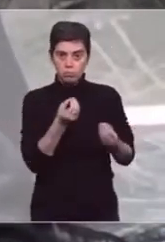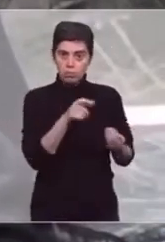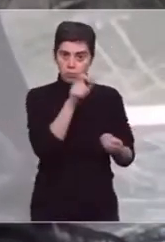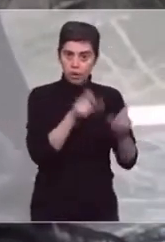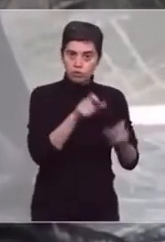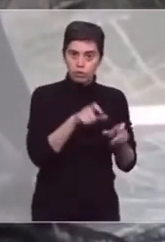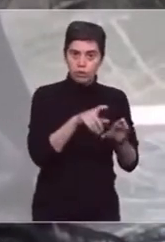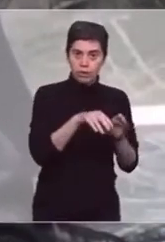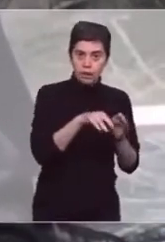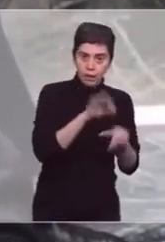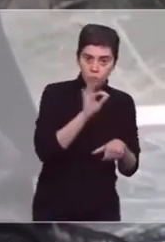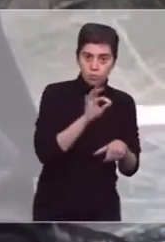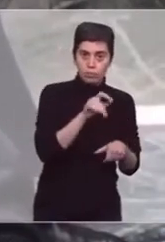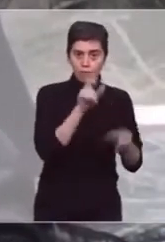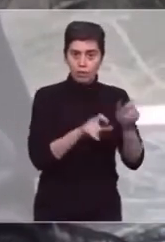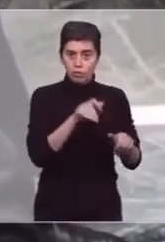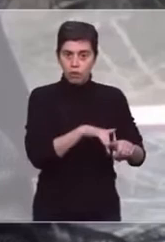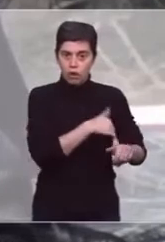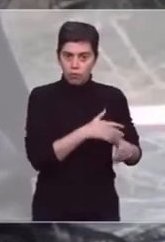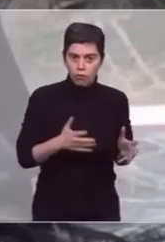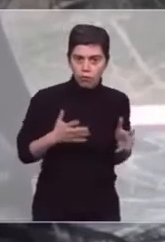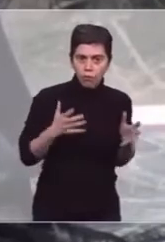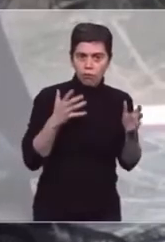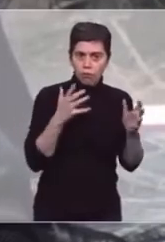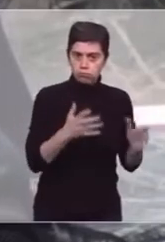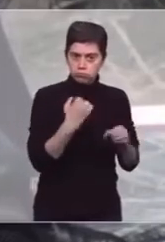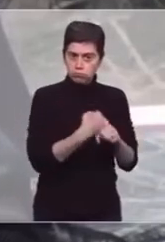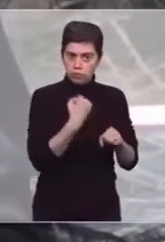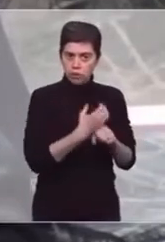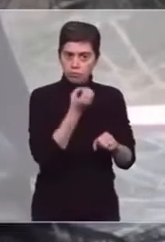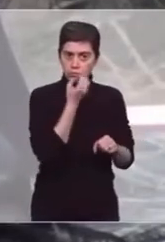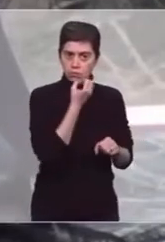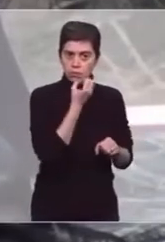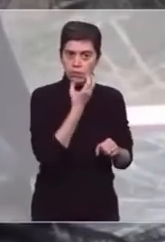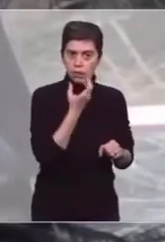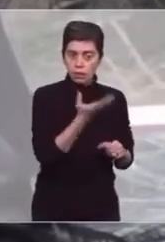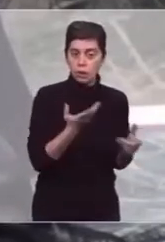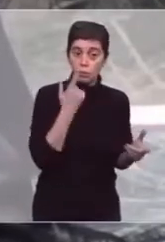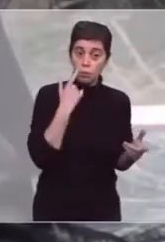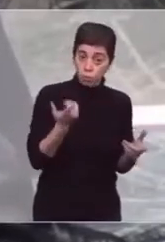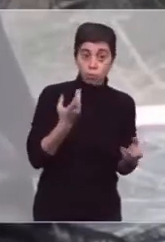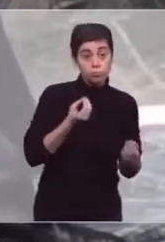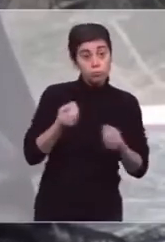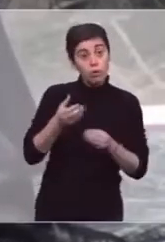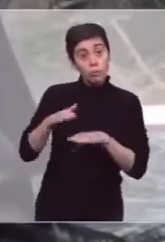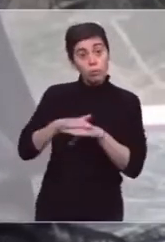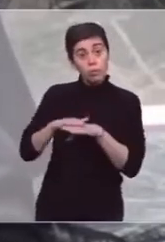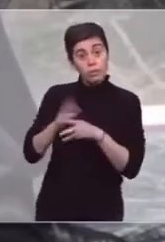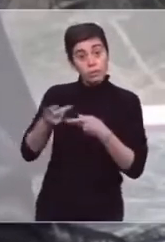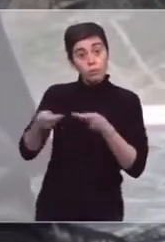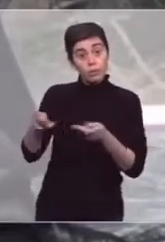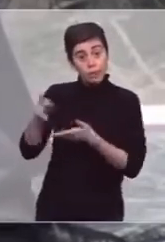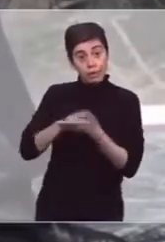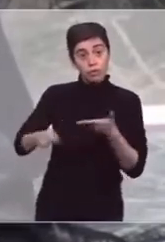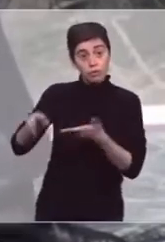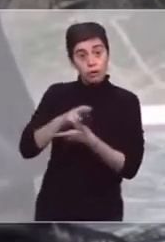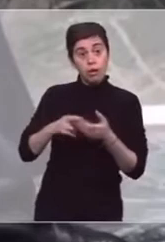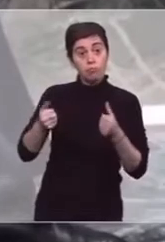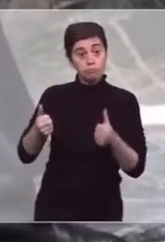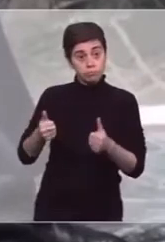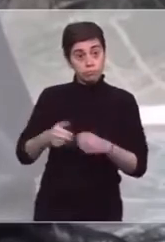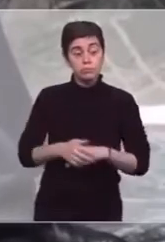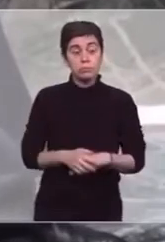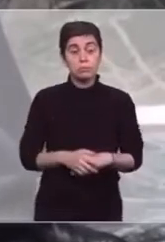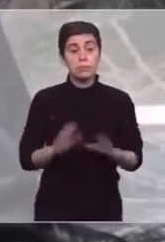agents qui s'engagent au quotidien à la mise en place des politiques publiques au niveau régional. Et bien sûr, ces politiques